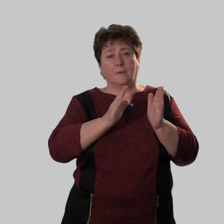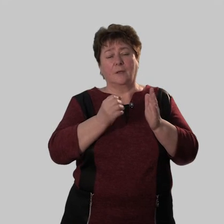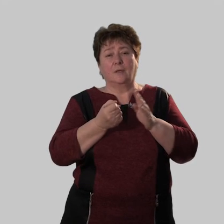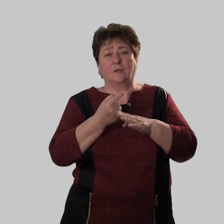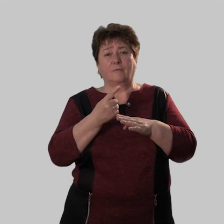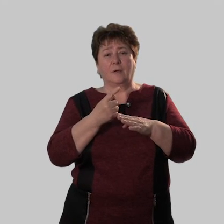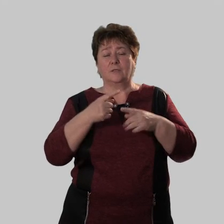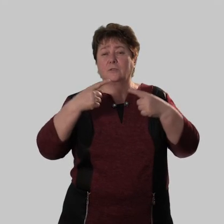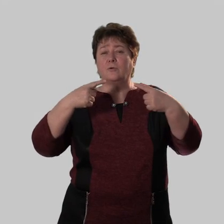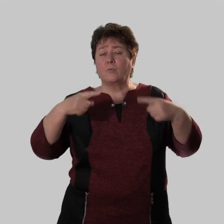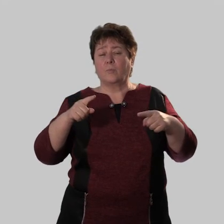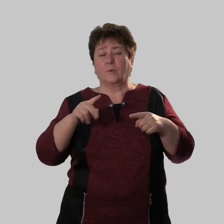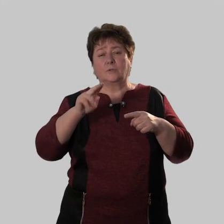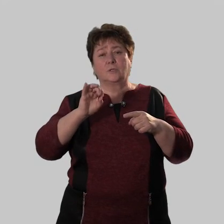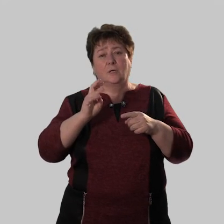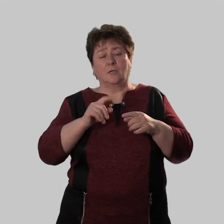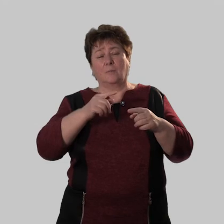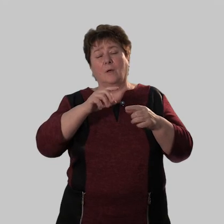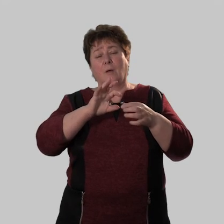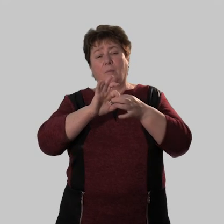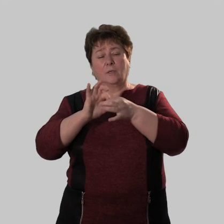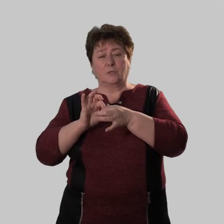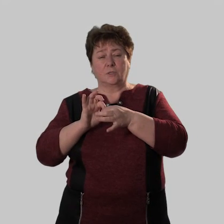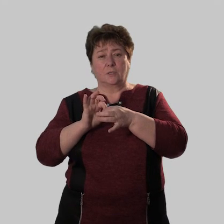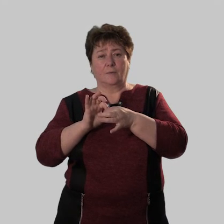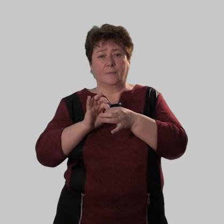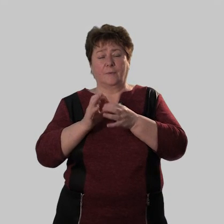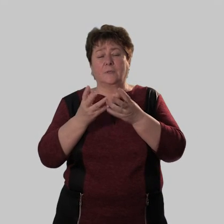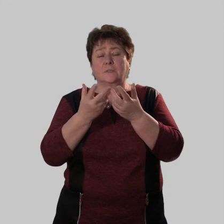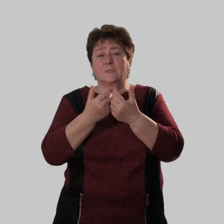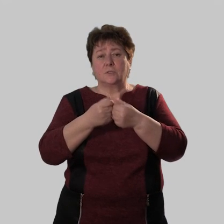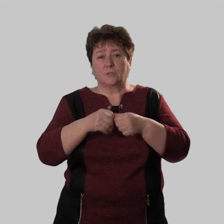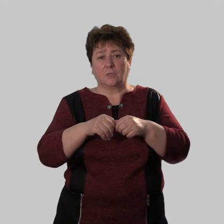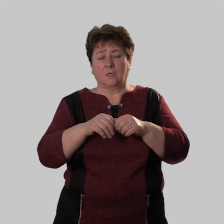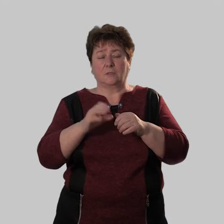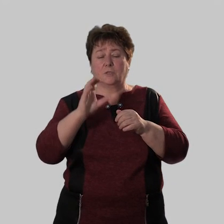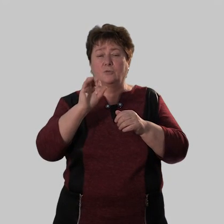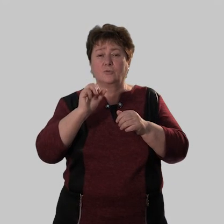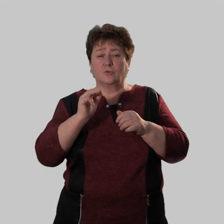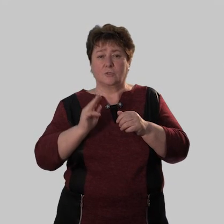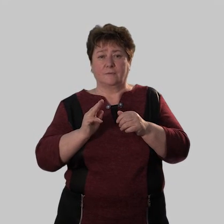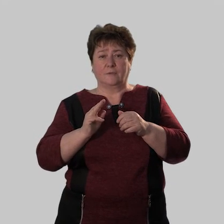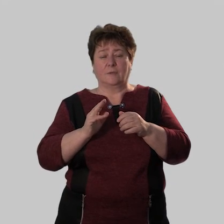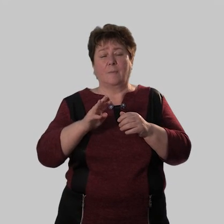Является любым членом предложения. Сочетается с существительными,